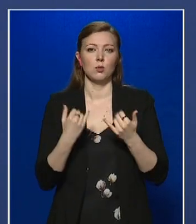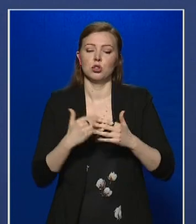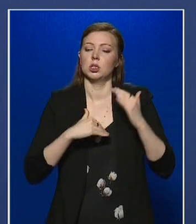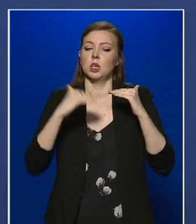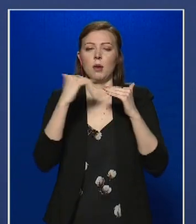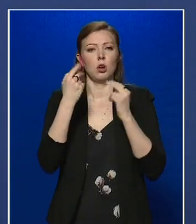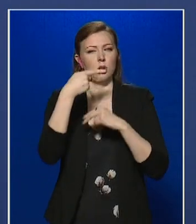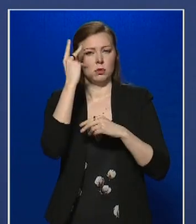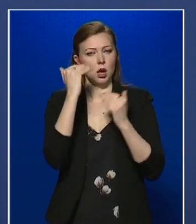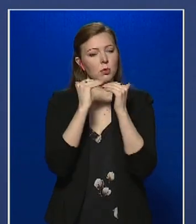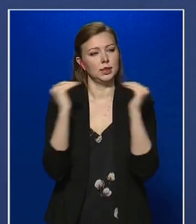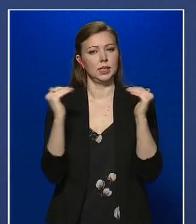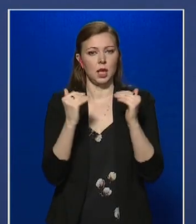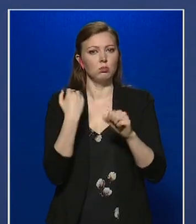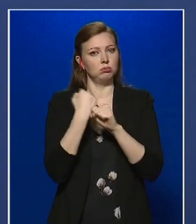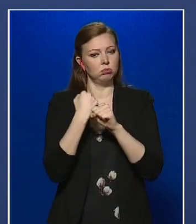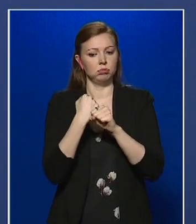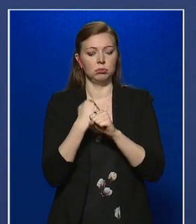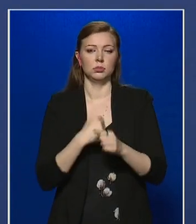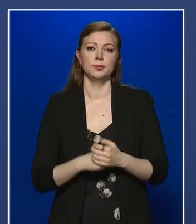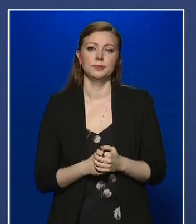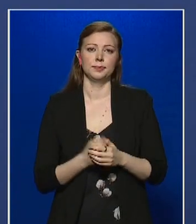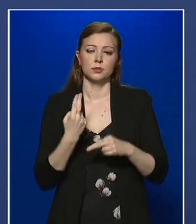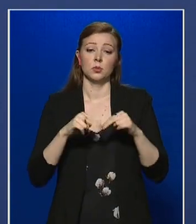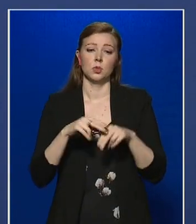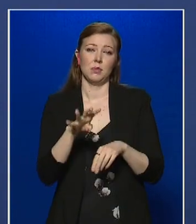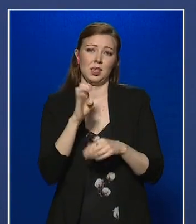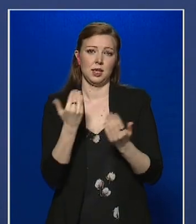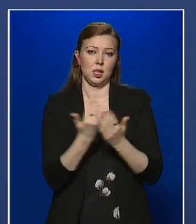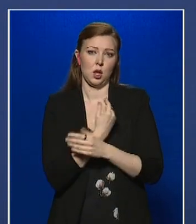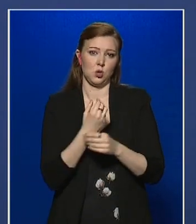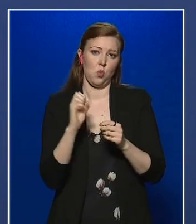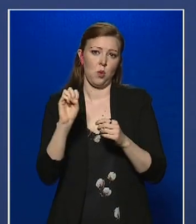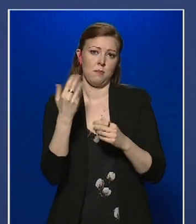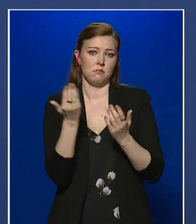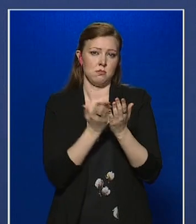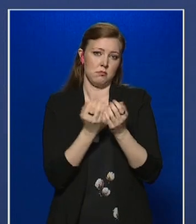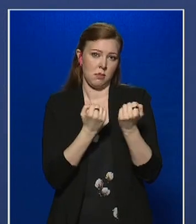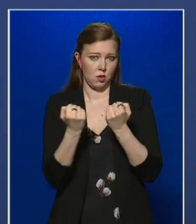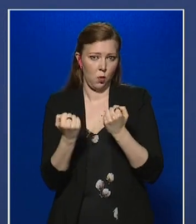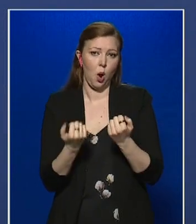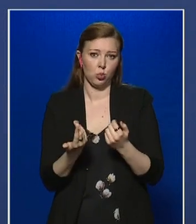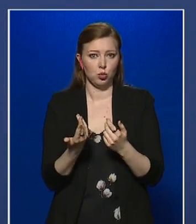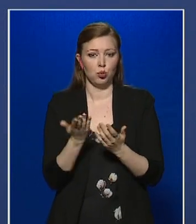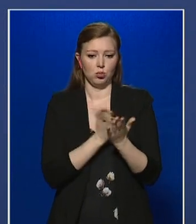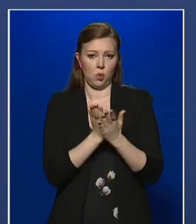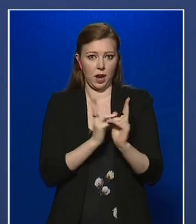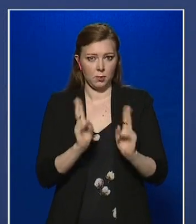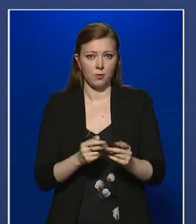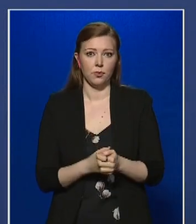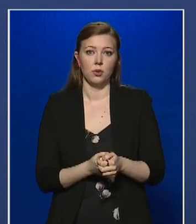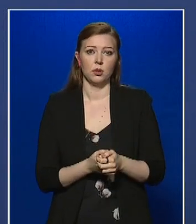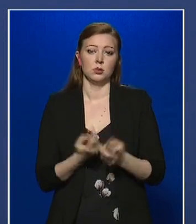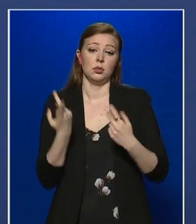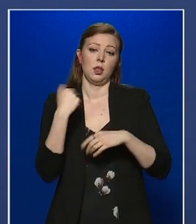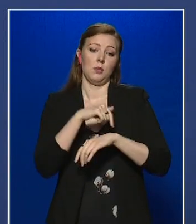legmagasabb szakmai színvonalon tudjuk ellátni. Hiszen több mint 400 új mentőautó állt szolgálatba, az elmúlt órában adhattunk át ismét